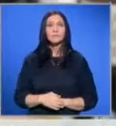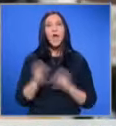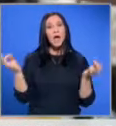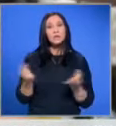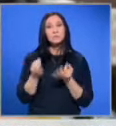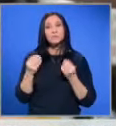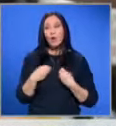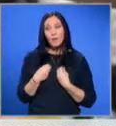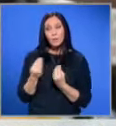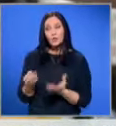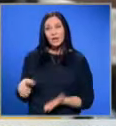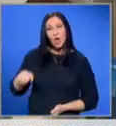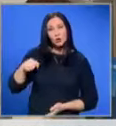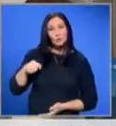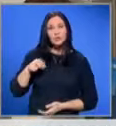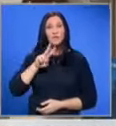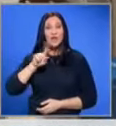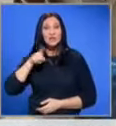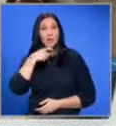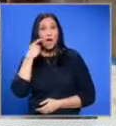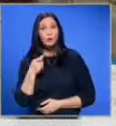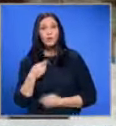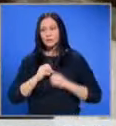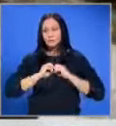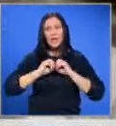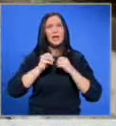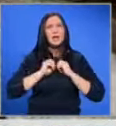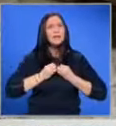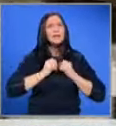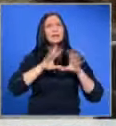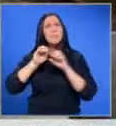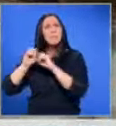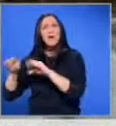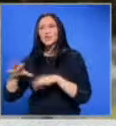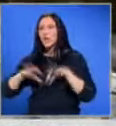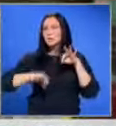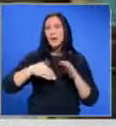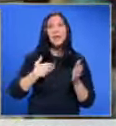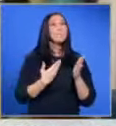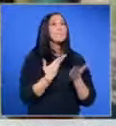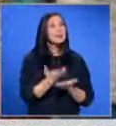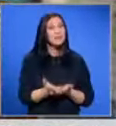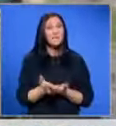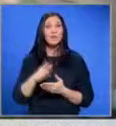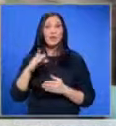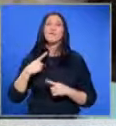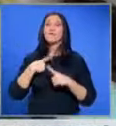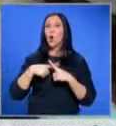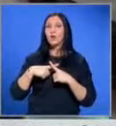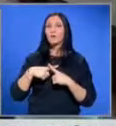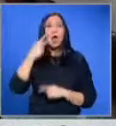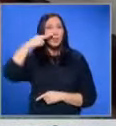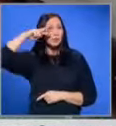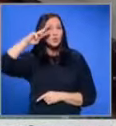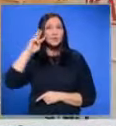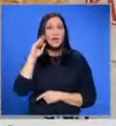Специалната подаръчна турбичка вече 21 години се разпраща на избрани представители на холивудския елит. Луксозна тридневна почивка на